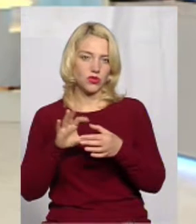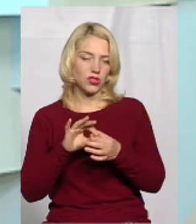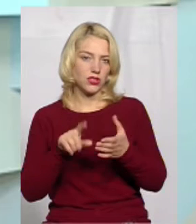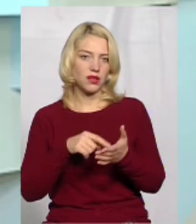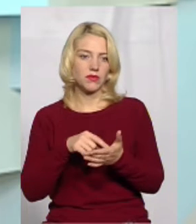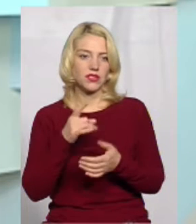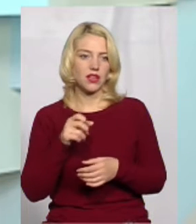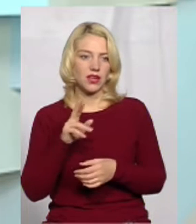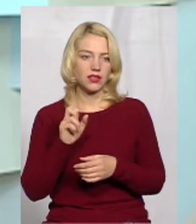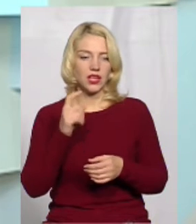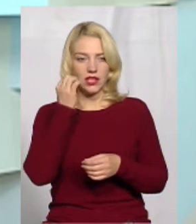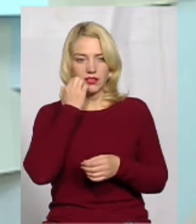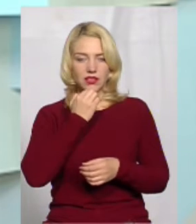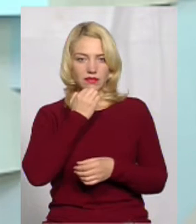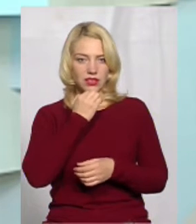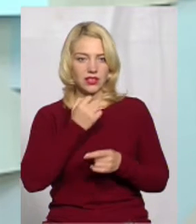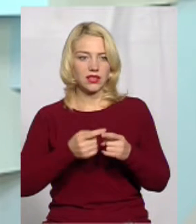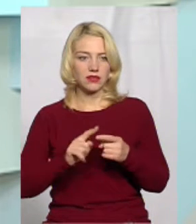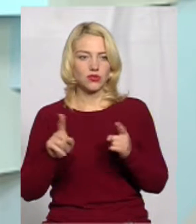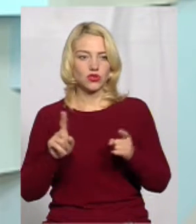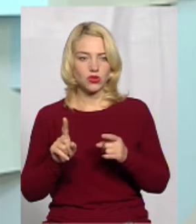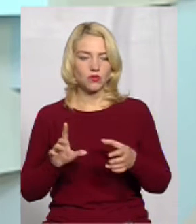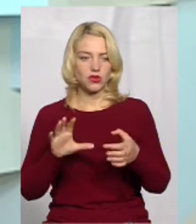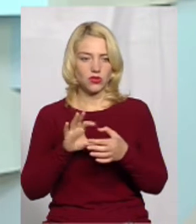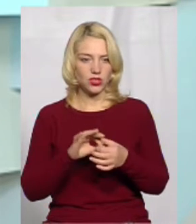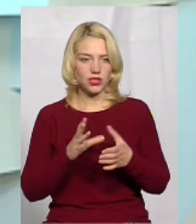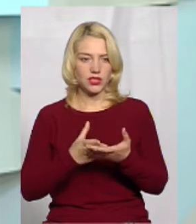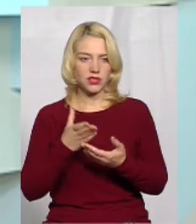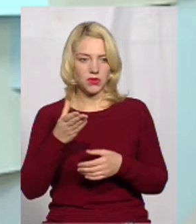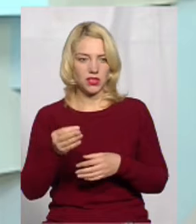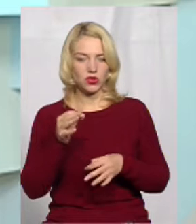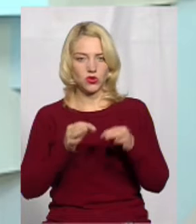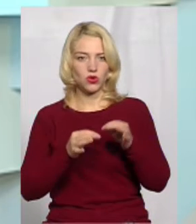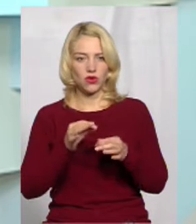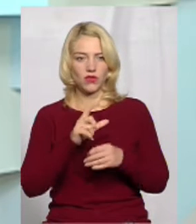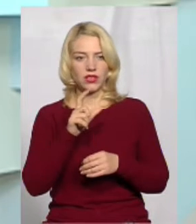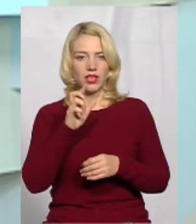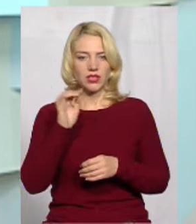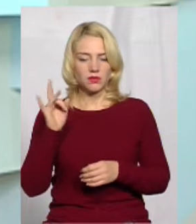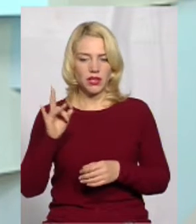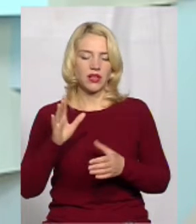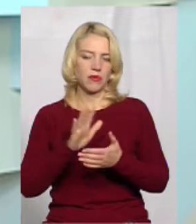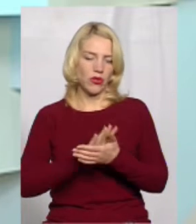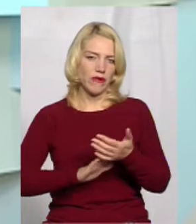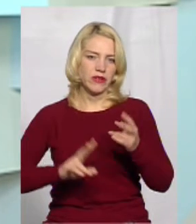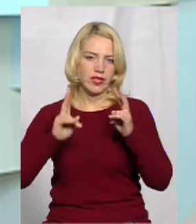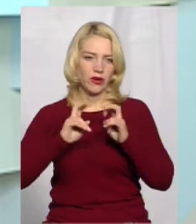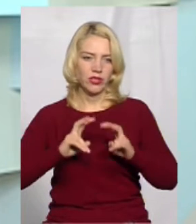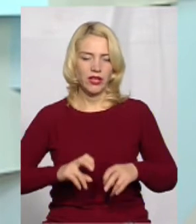рада і саме завдяки тим, що вона підключилася і сплатила судовий збір, продовжився розгляд.